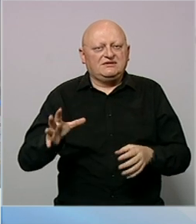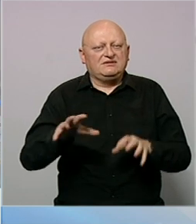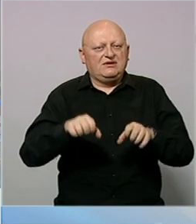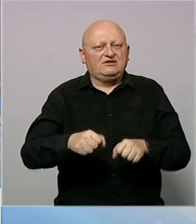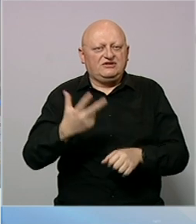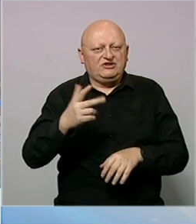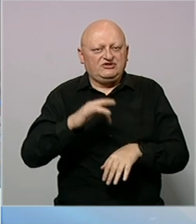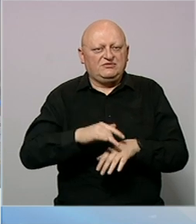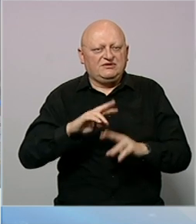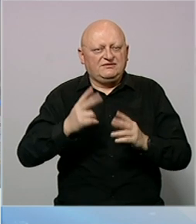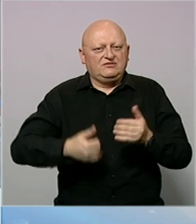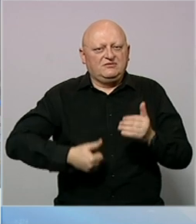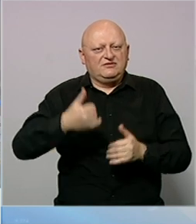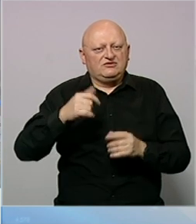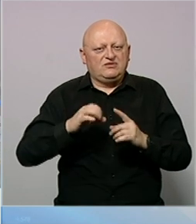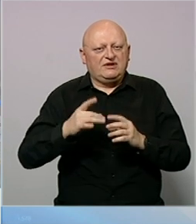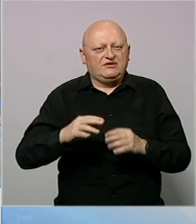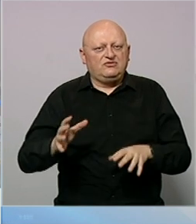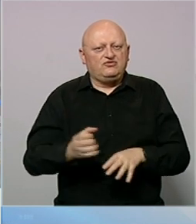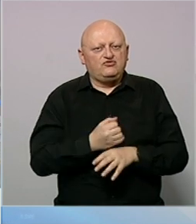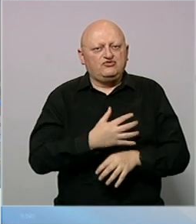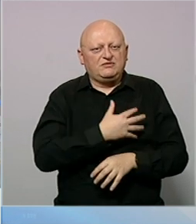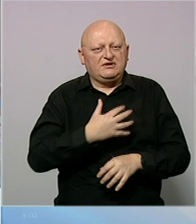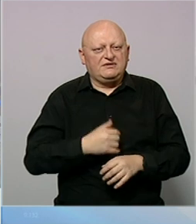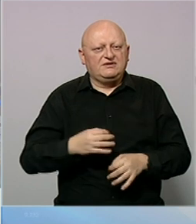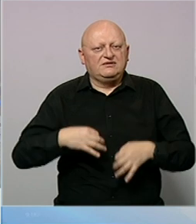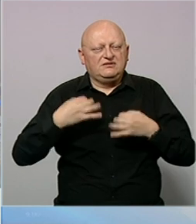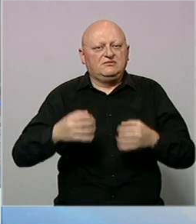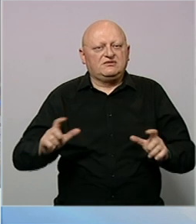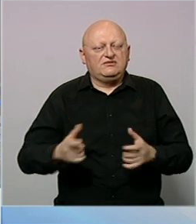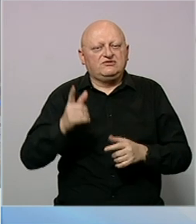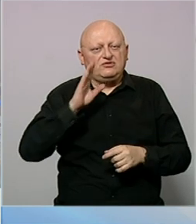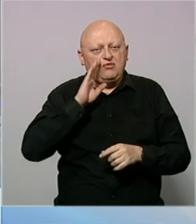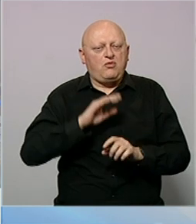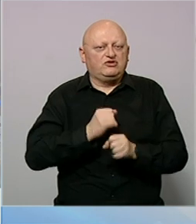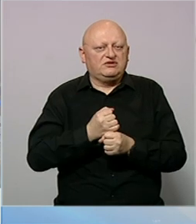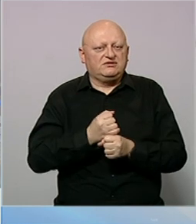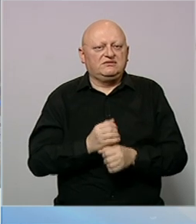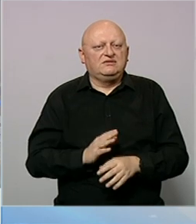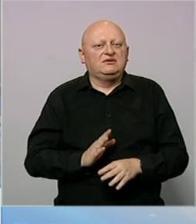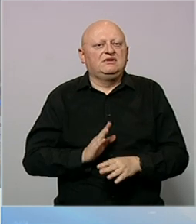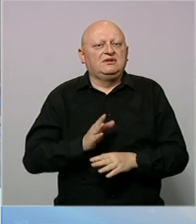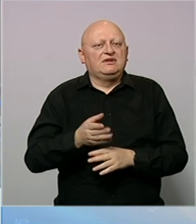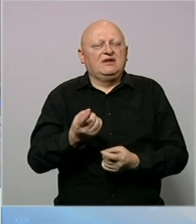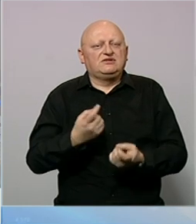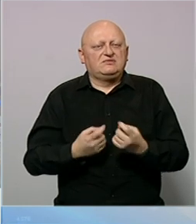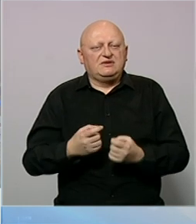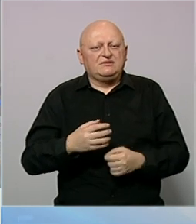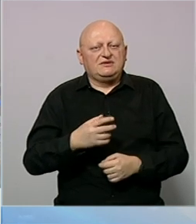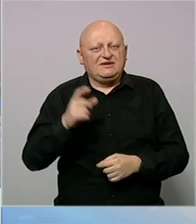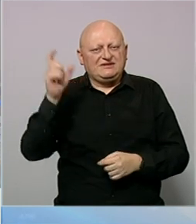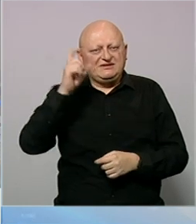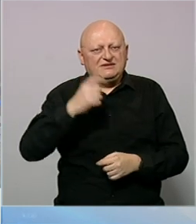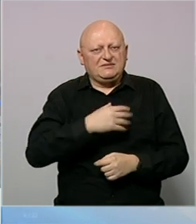danas zauzela treće mjesto na svjetskom prvenstvu u Kataru. Uspjeh vatrenih proslavljao se u Bosni i Hercegovini. Nastup i